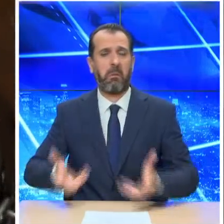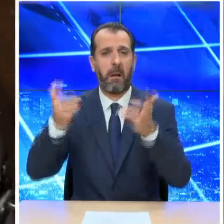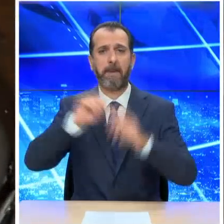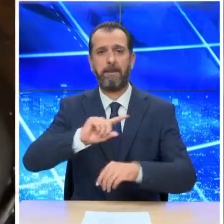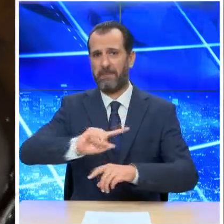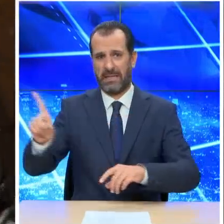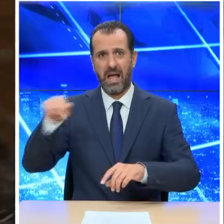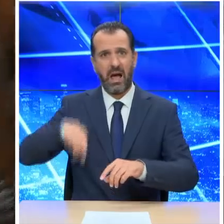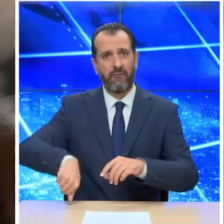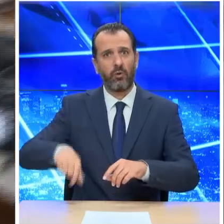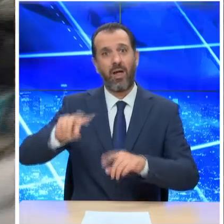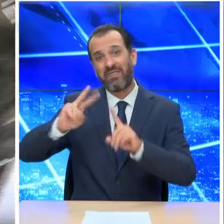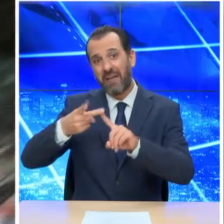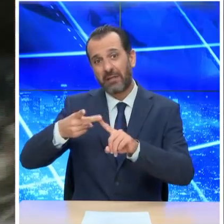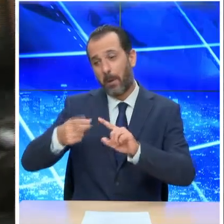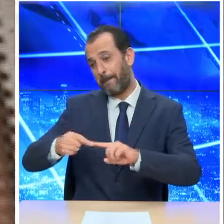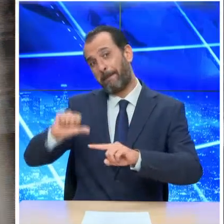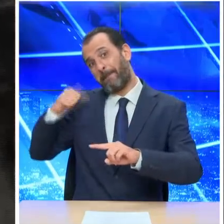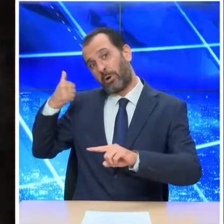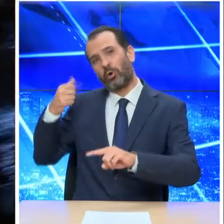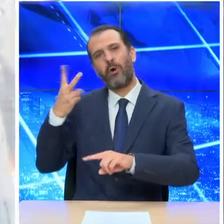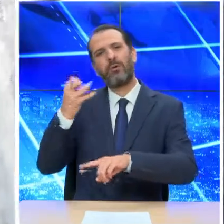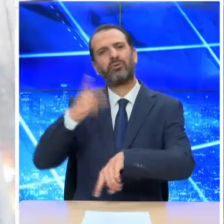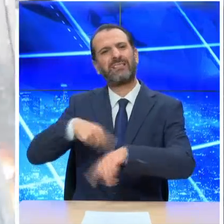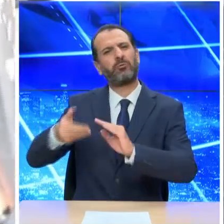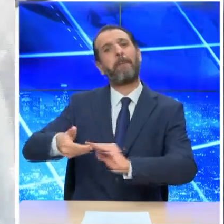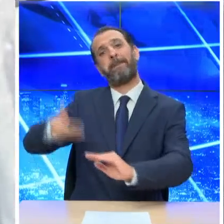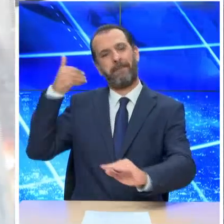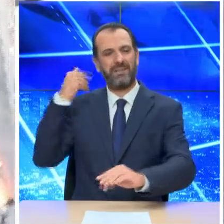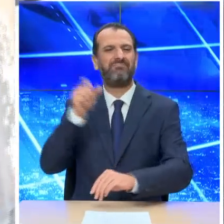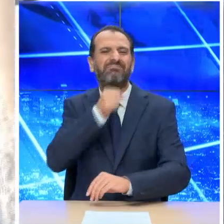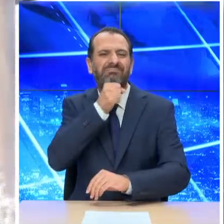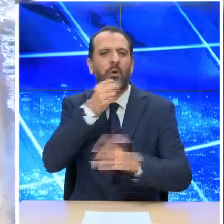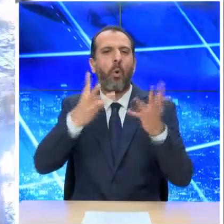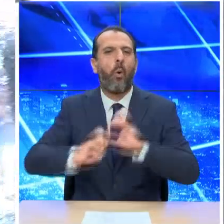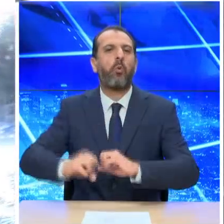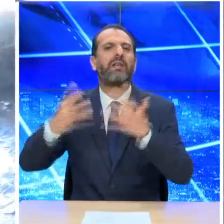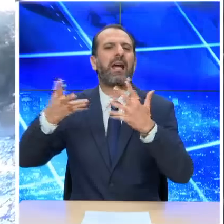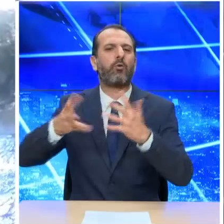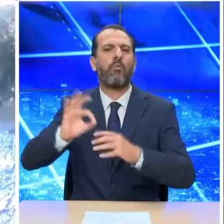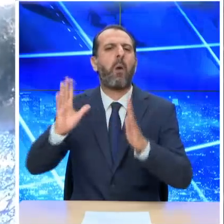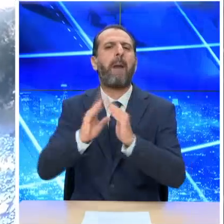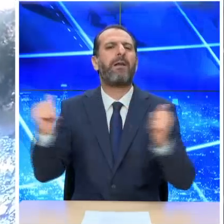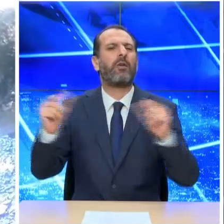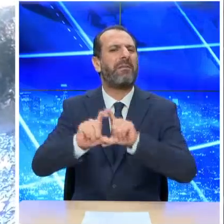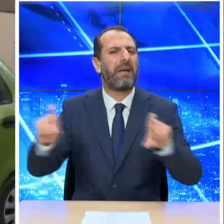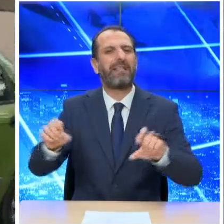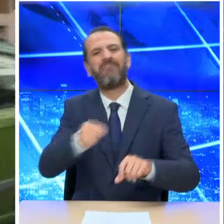στην Καλυθέα έρχεται ένα μόλις 24ωρο μετά το θάνατο 89χρονης από φωτιά σε διαμέρισμα στους αμπελόκυπους